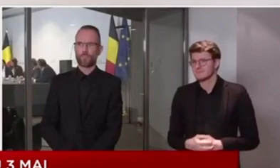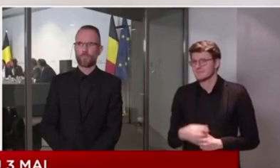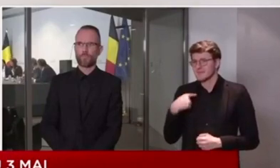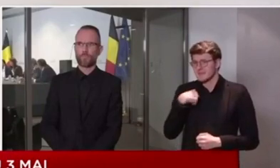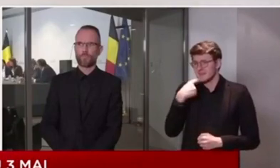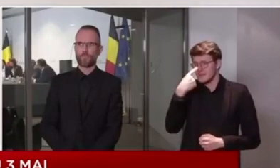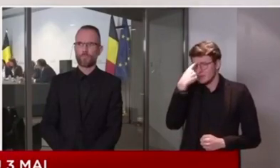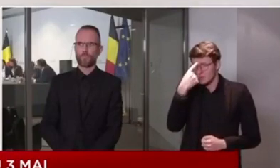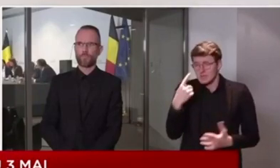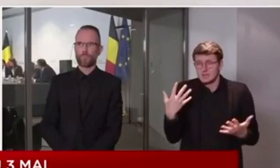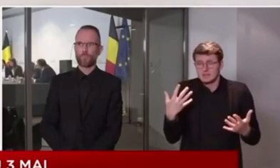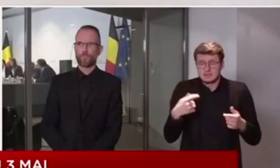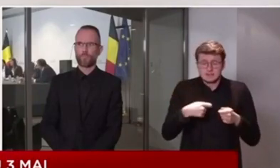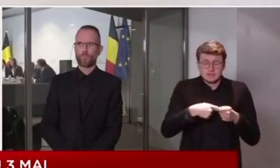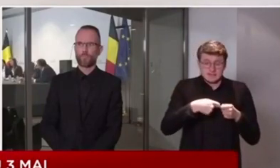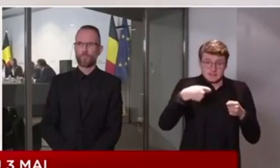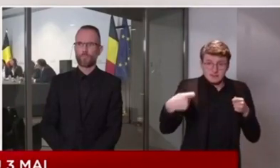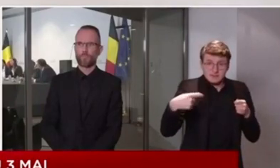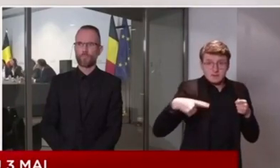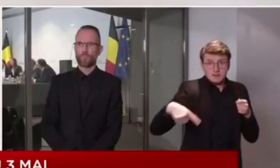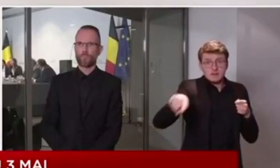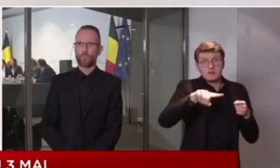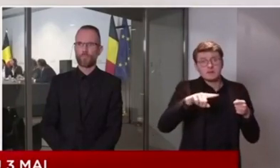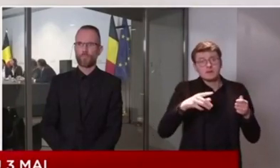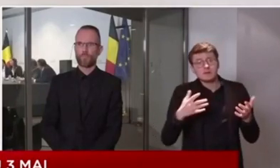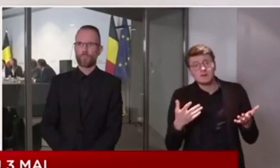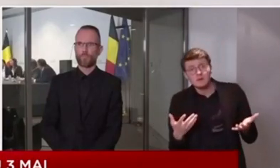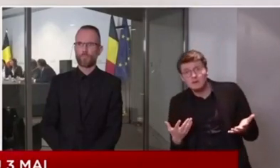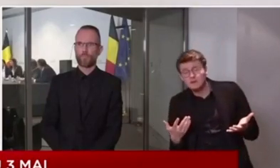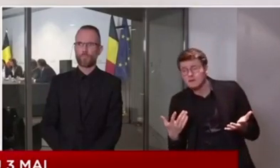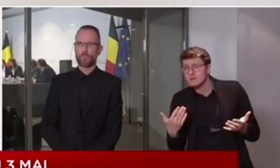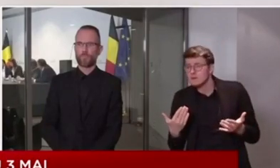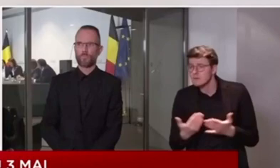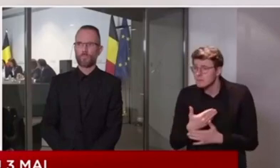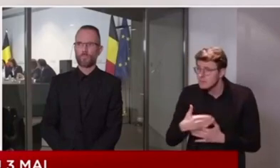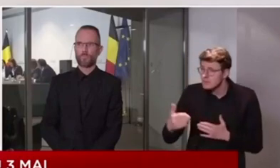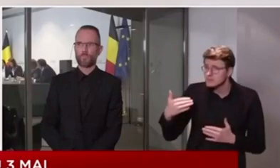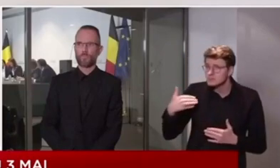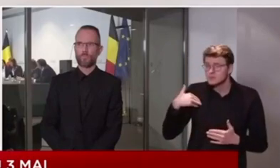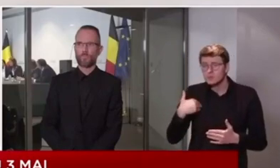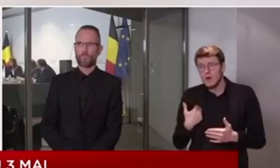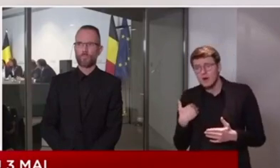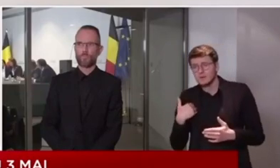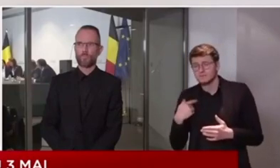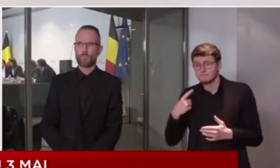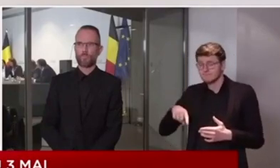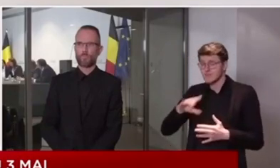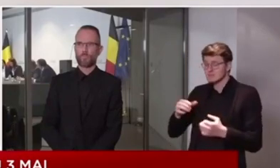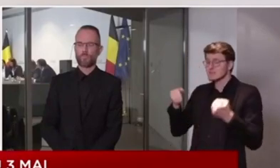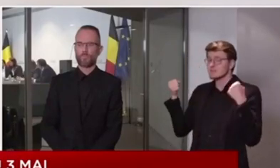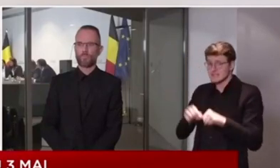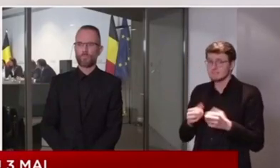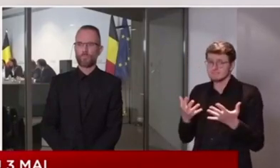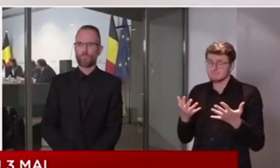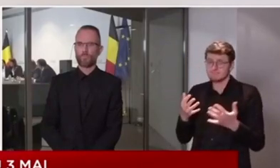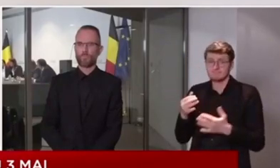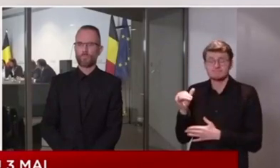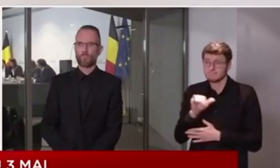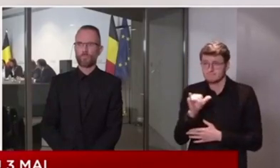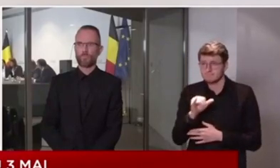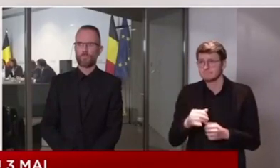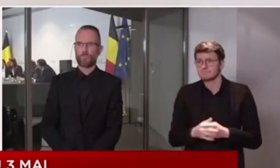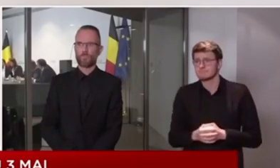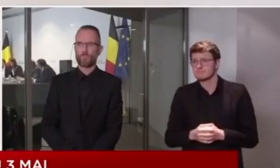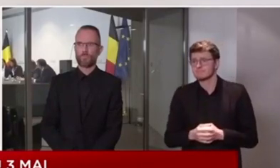Pour que cette prolongation soit finalement supportable pour tous, nous avons décidé que les